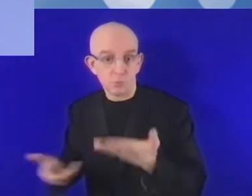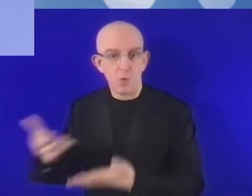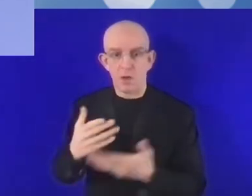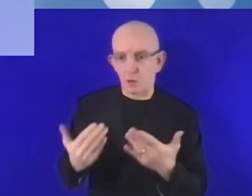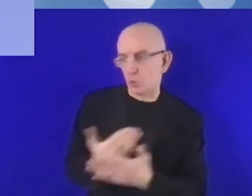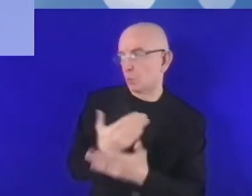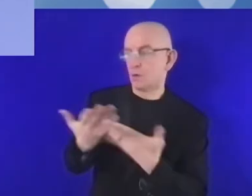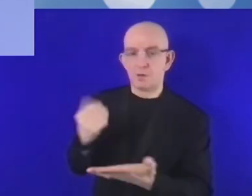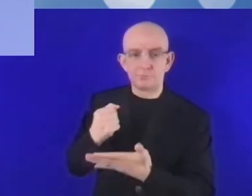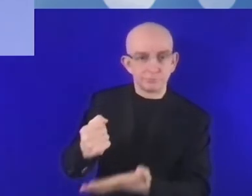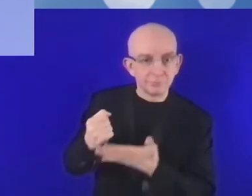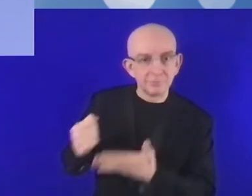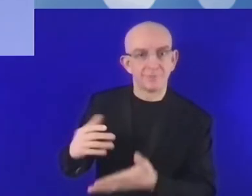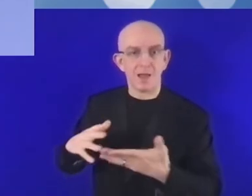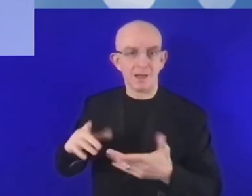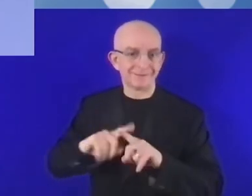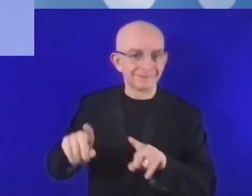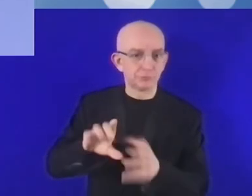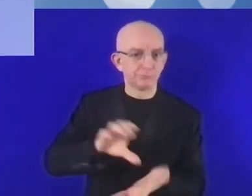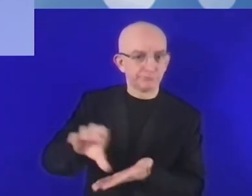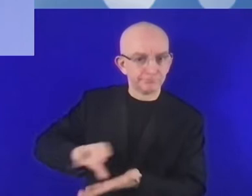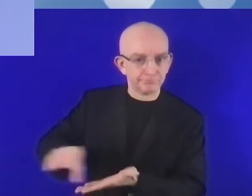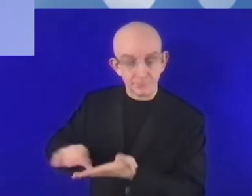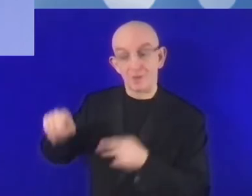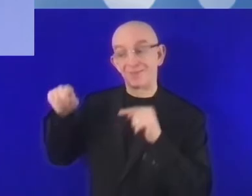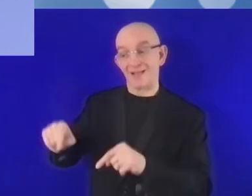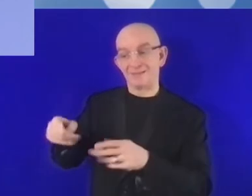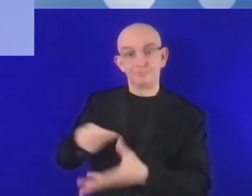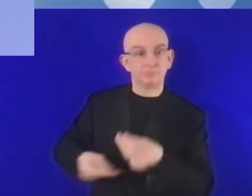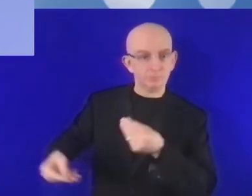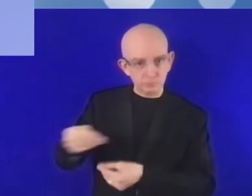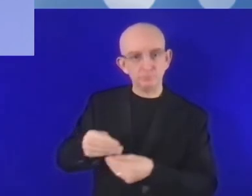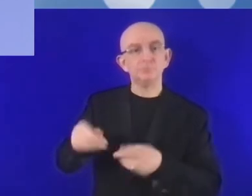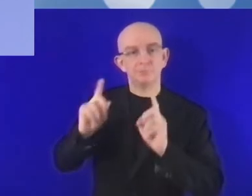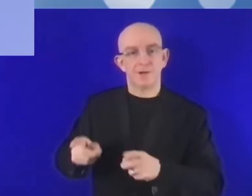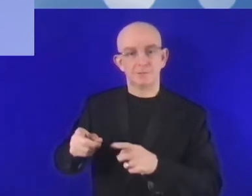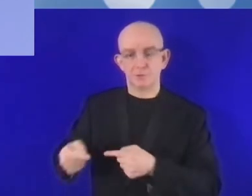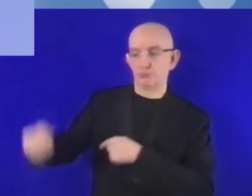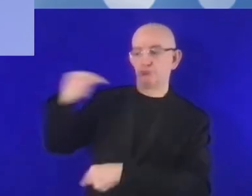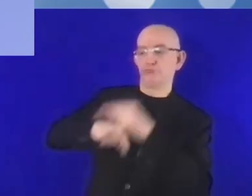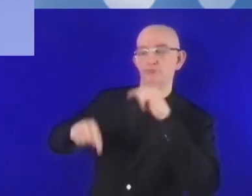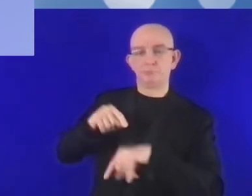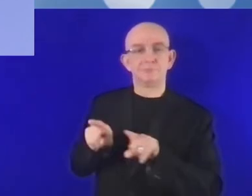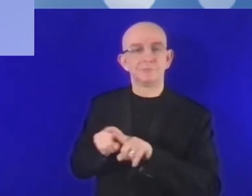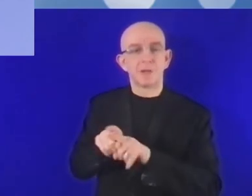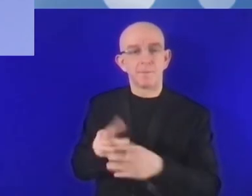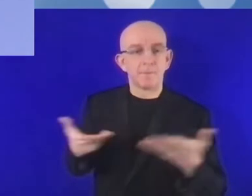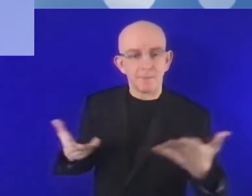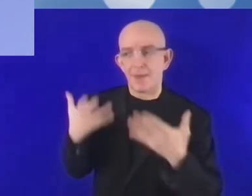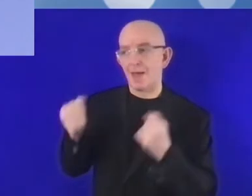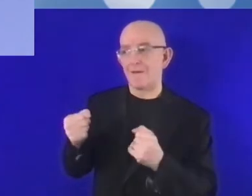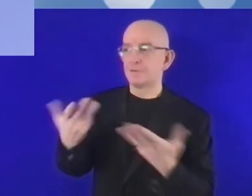przestrzeni cyfrowej. Zatem wartościowe byłyby odpowiednie ramy prawne, odpowiednie regulacje.